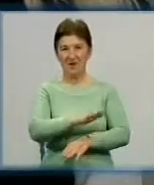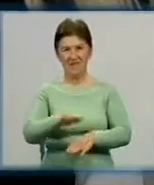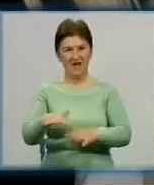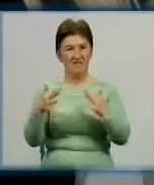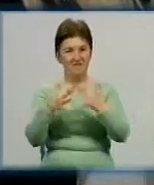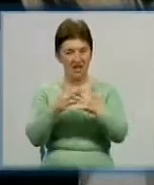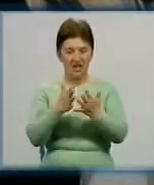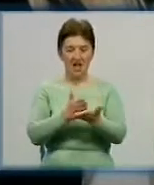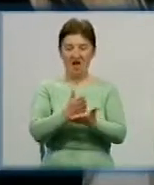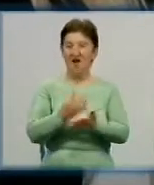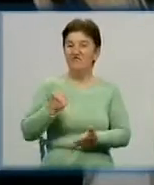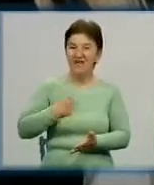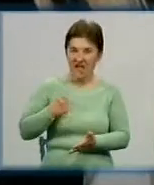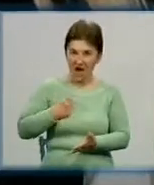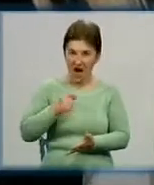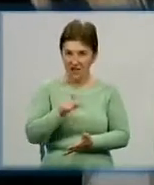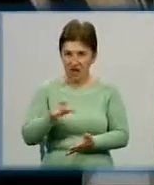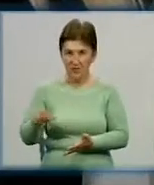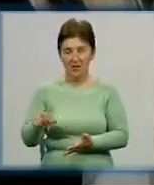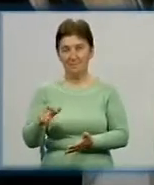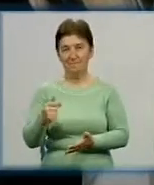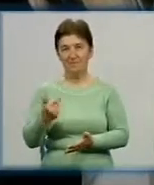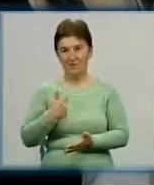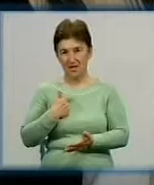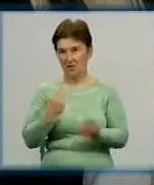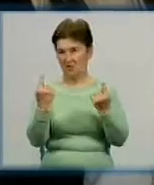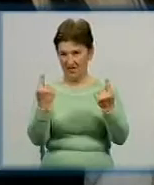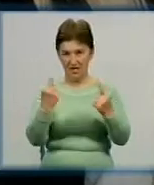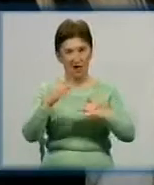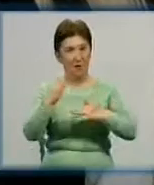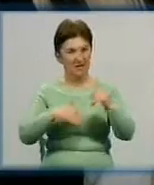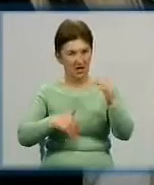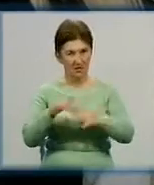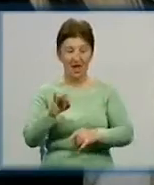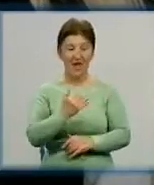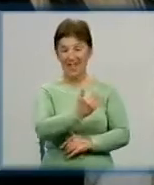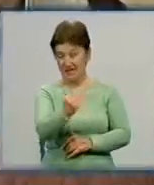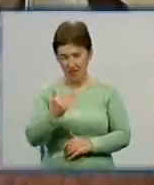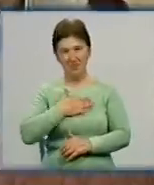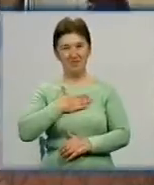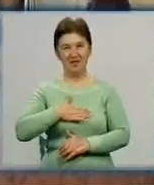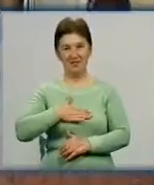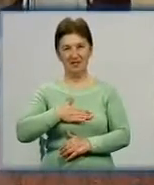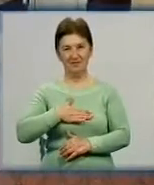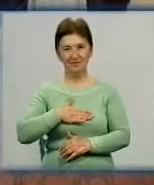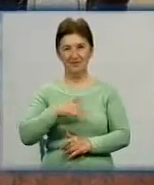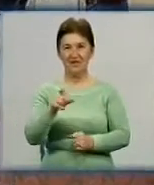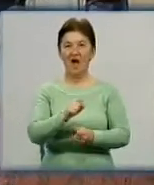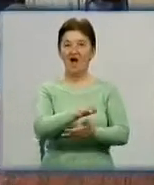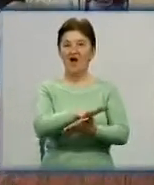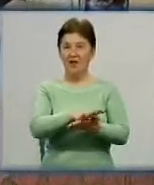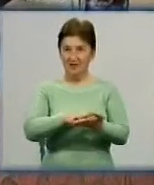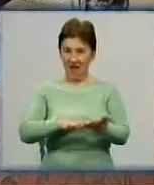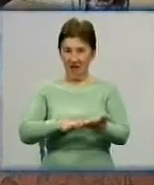Вони нам дуже дякують. І для нас це велика практика. І їм дуже приємно. Далі на ветеранів з гарними